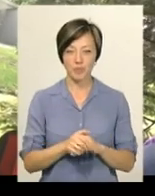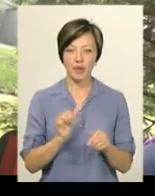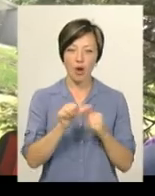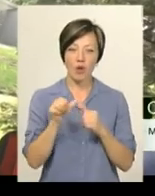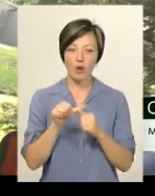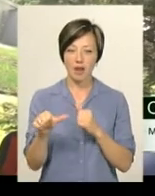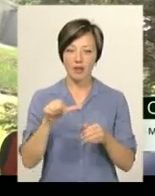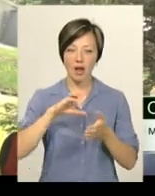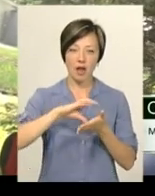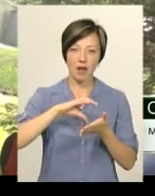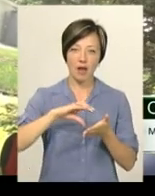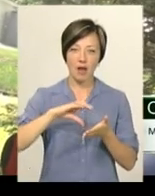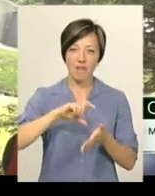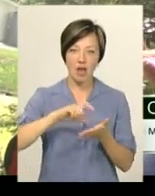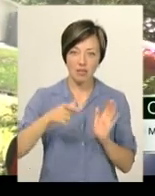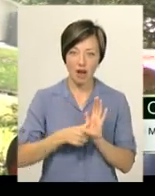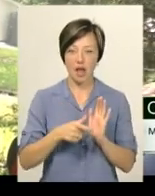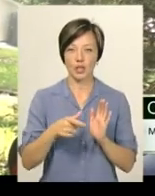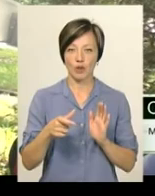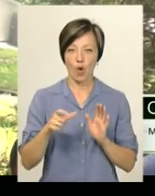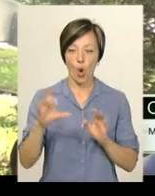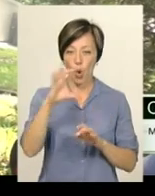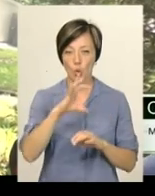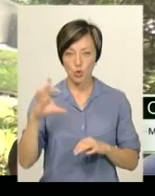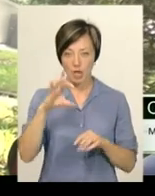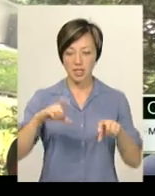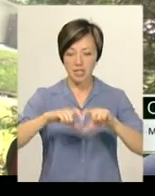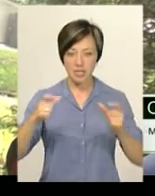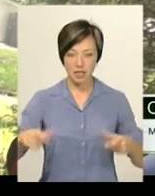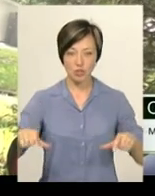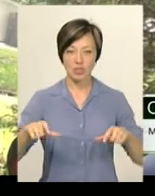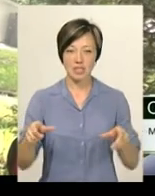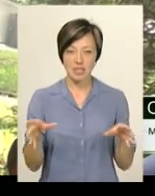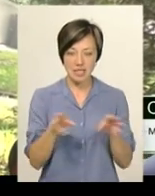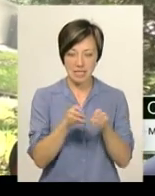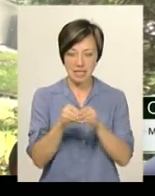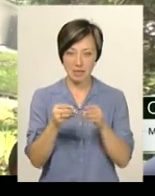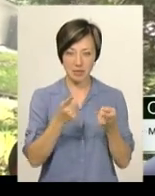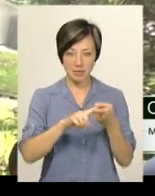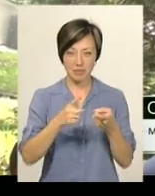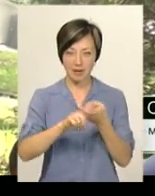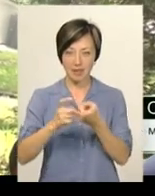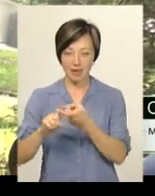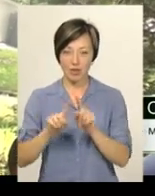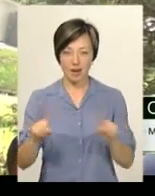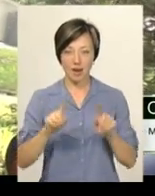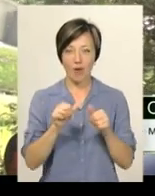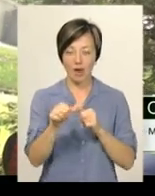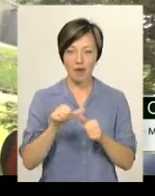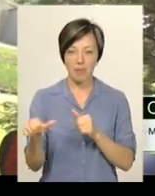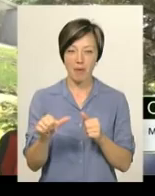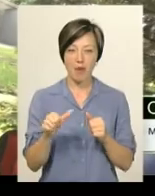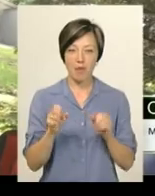квадратиків, кружечків, стрічок таких зібраних з окремих елементів можна в'язати